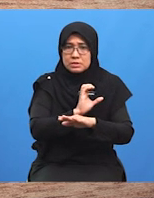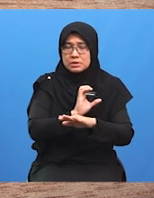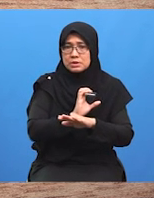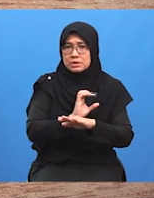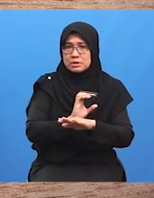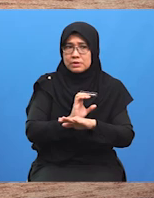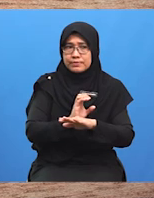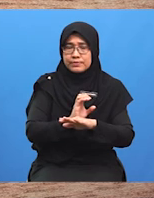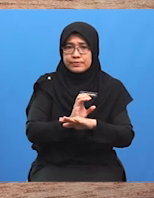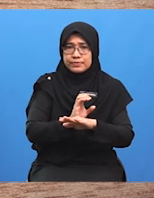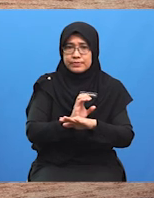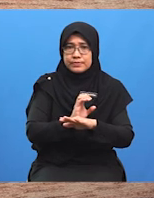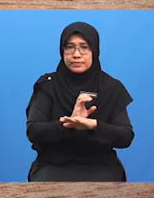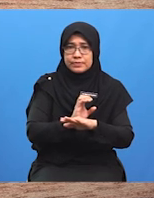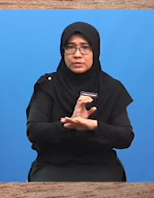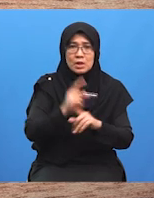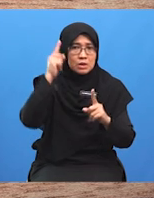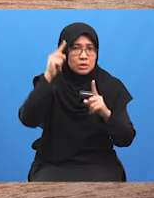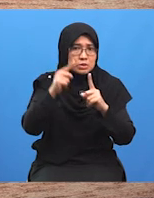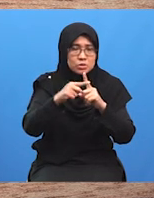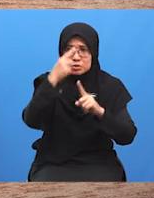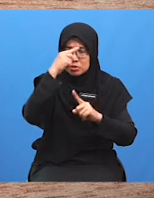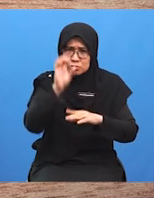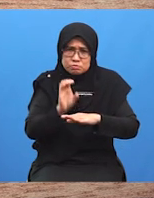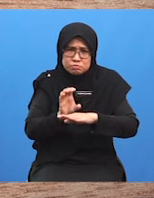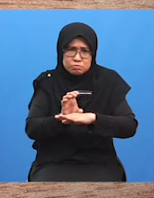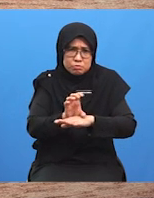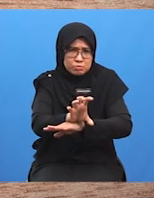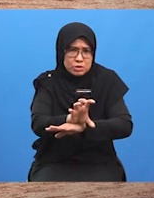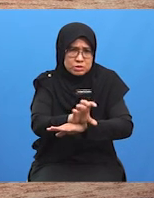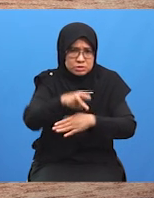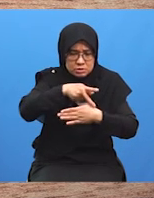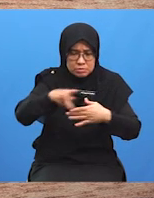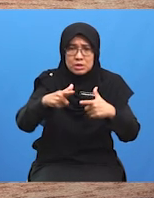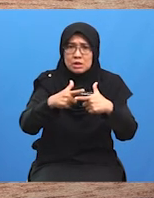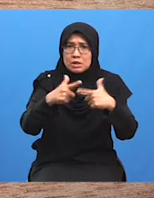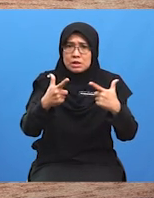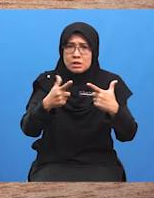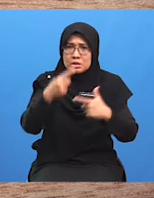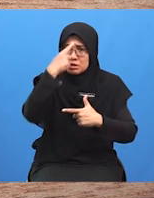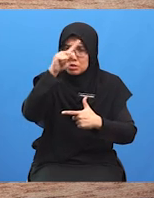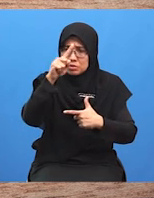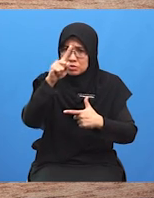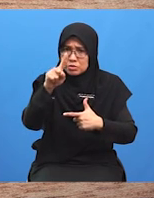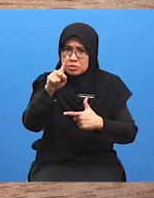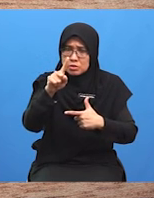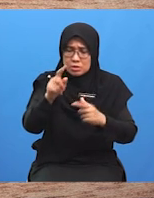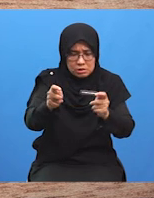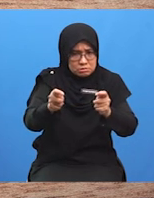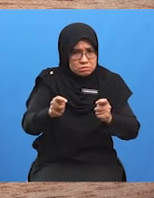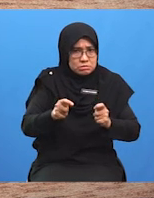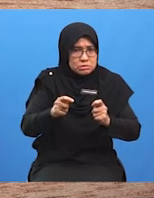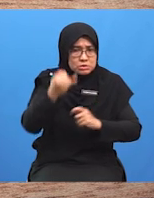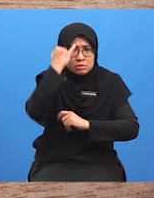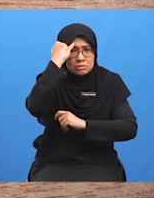Taktik ini bertujuan untuk memaksa pihak lain untuk bertindak dan menerima